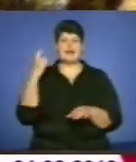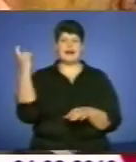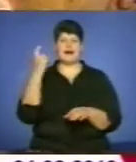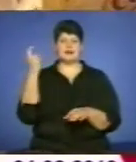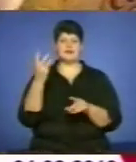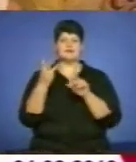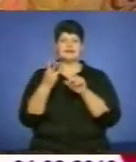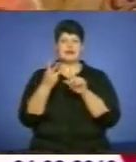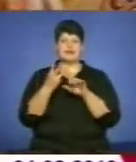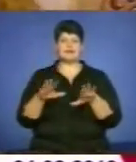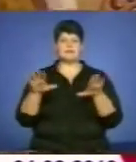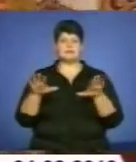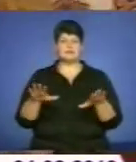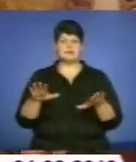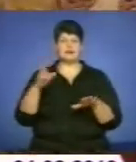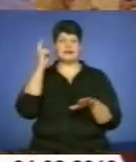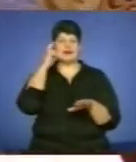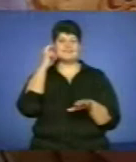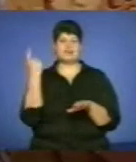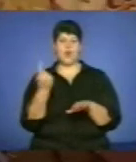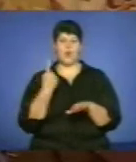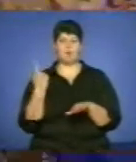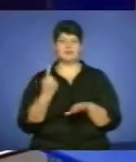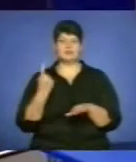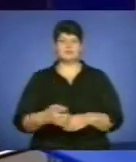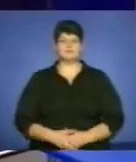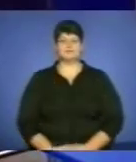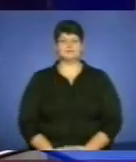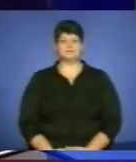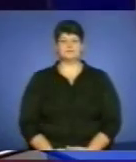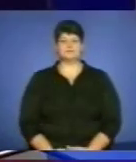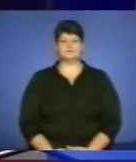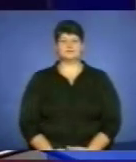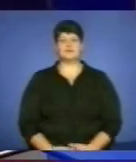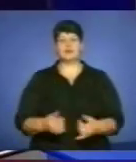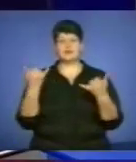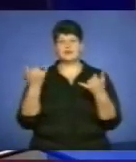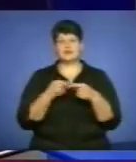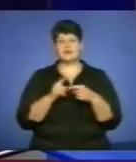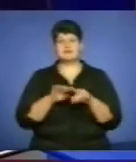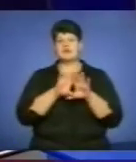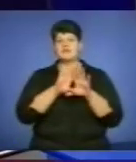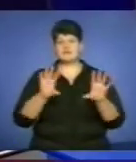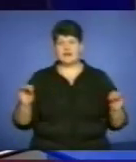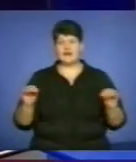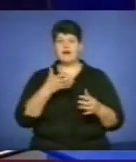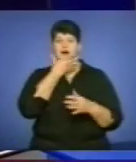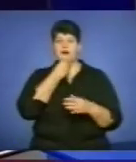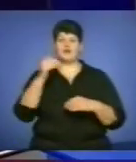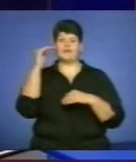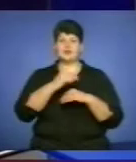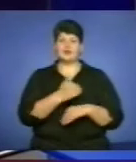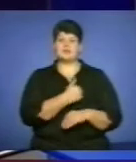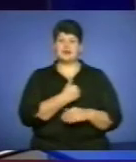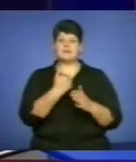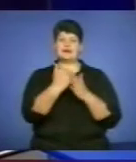Третя позиція – за командою із Київської області. На сьогодні це всі новини. Гарного вечора, бажаю вам канал